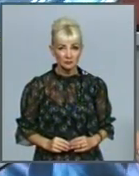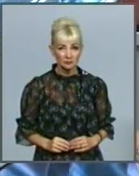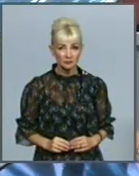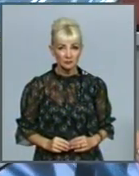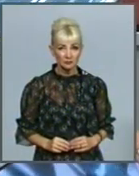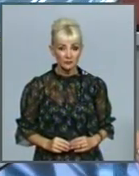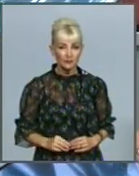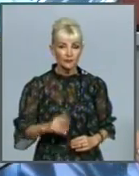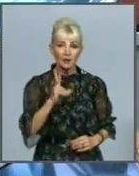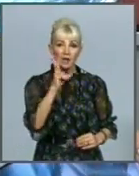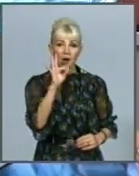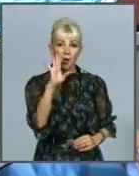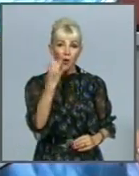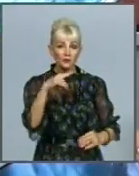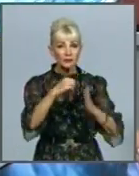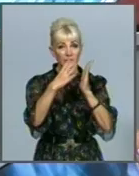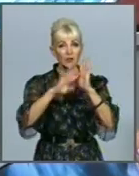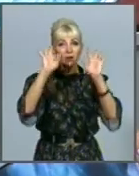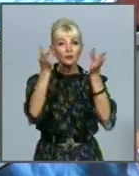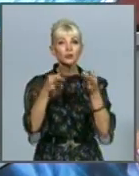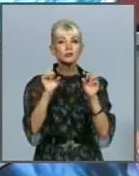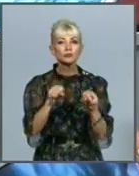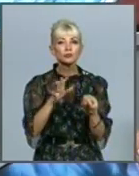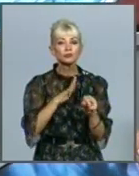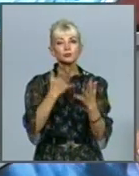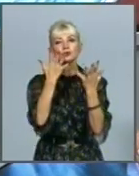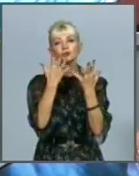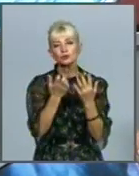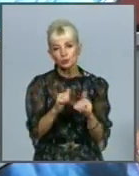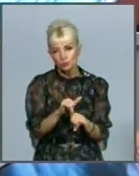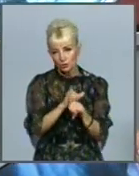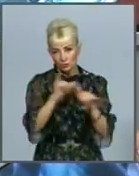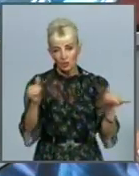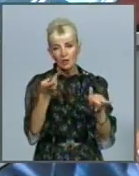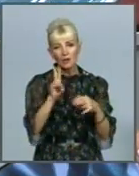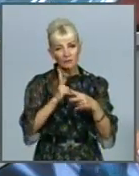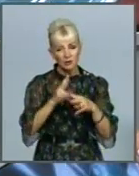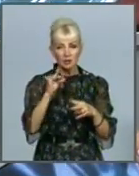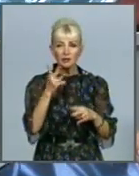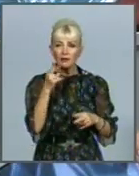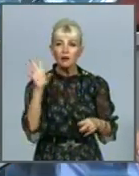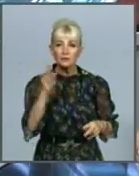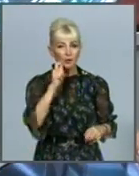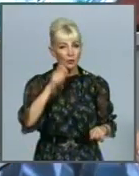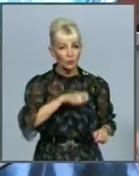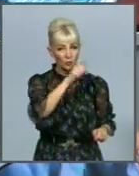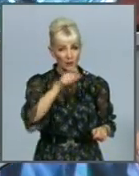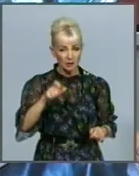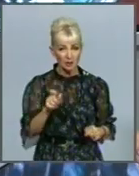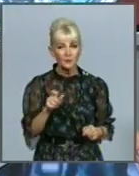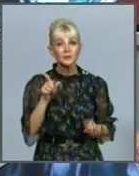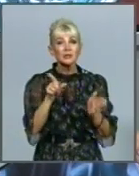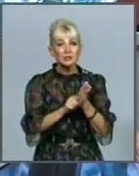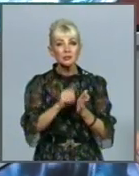Аміж тим, COVID-19 восени може стати ще більшим випробуванням і для медиків, і для всіх українців. Адже разом з ним